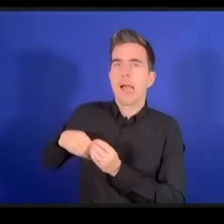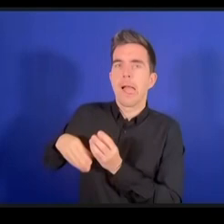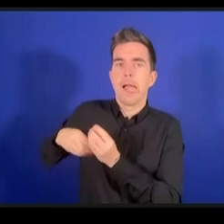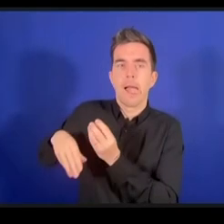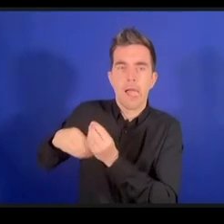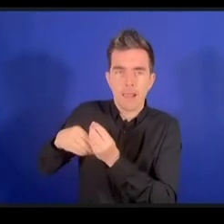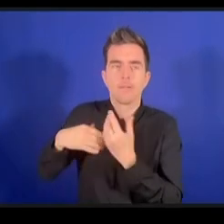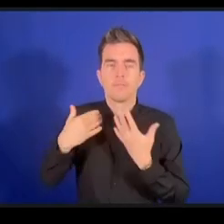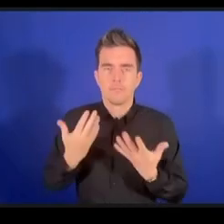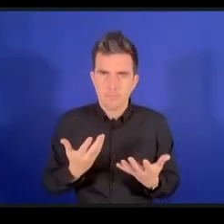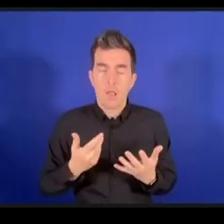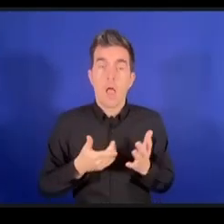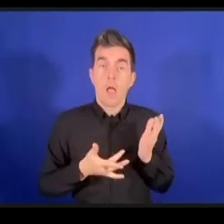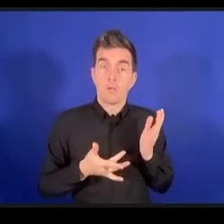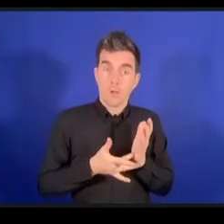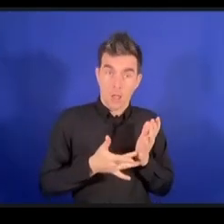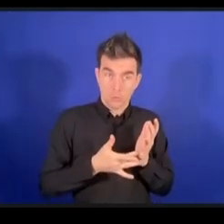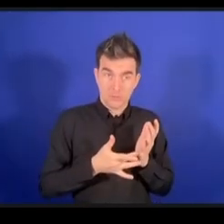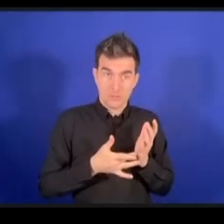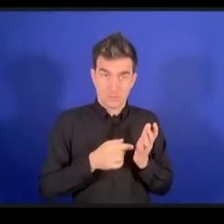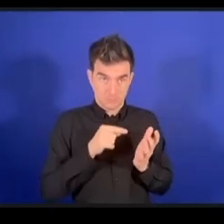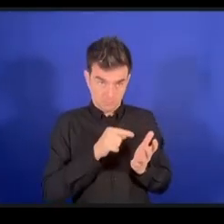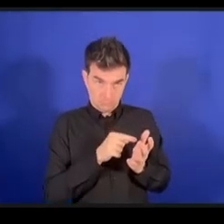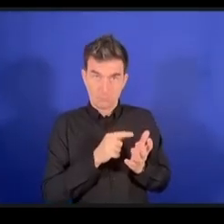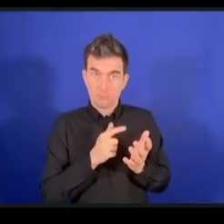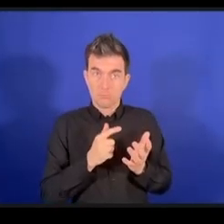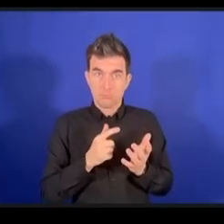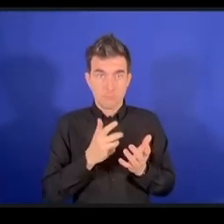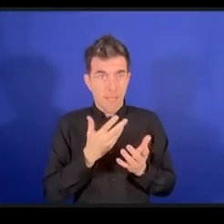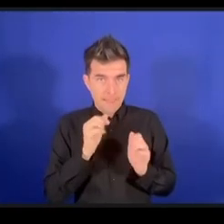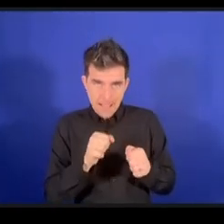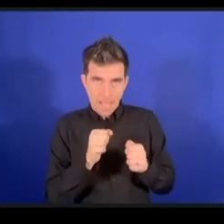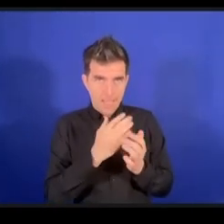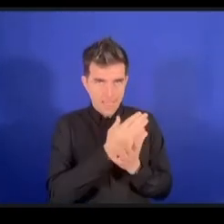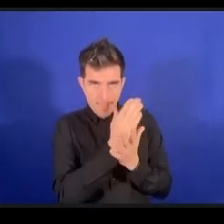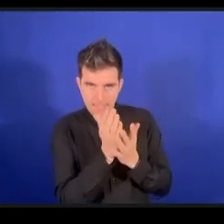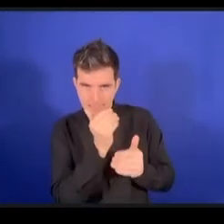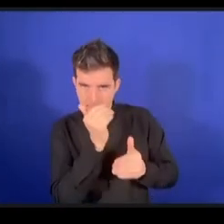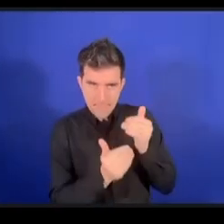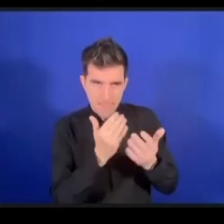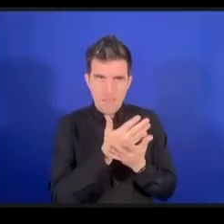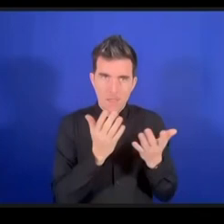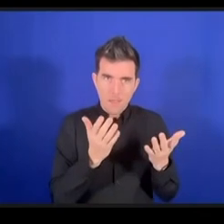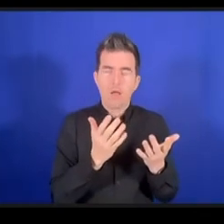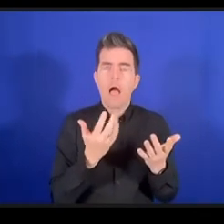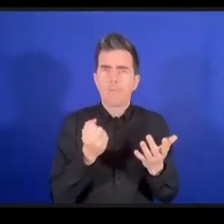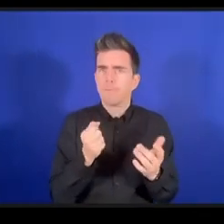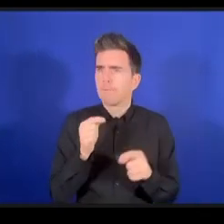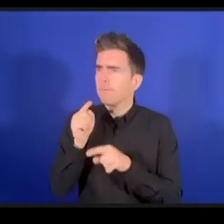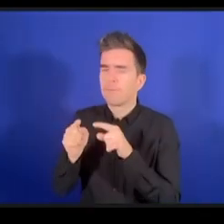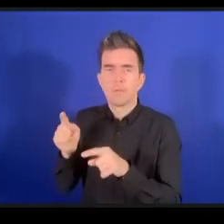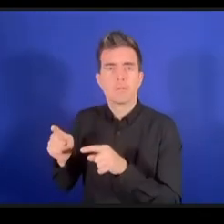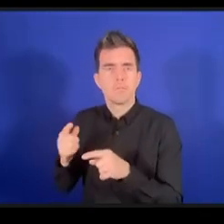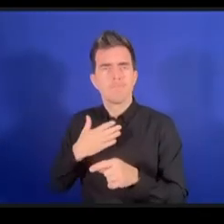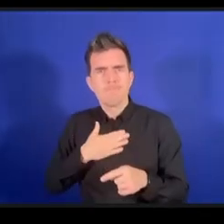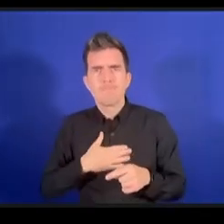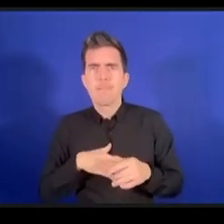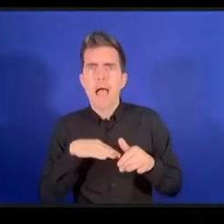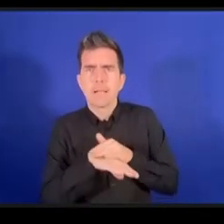فبدون تلك الحلول لن يستطيع ذلك الشخص